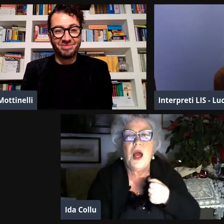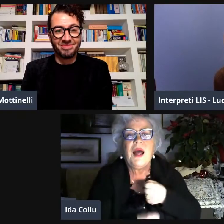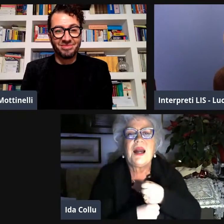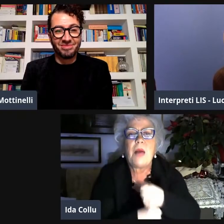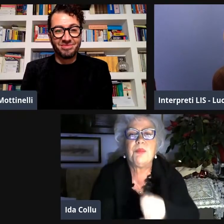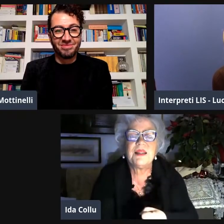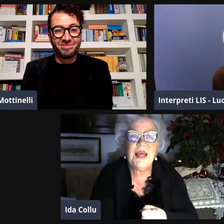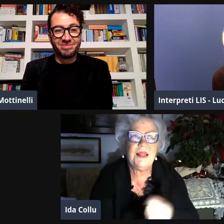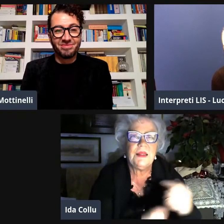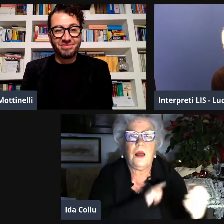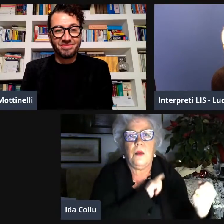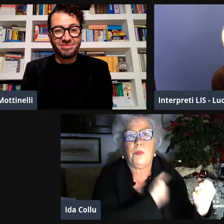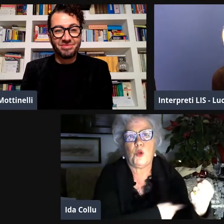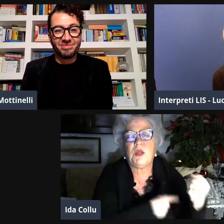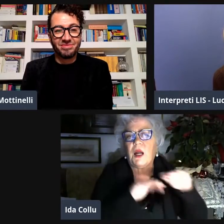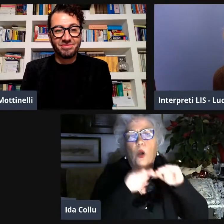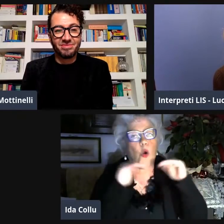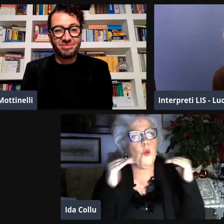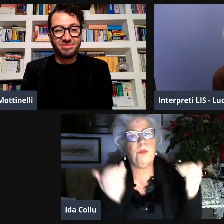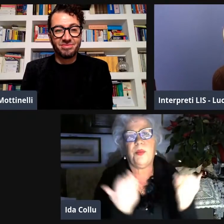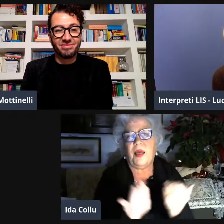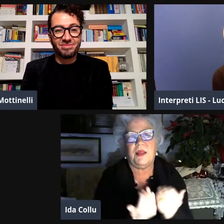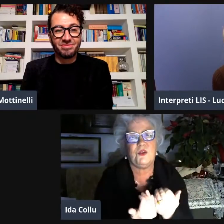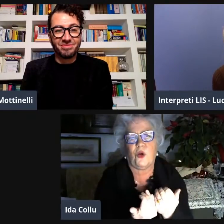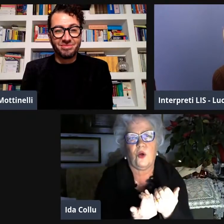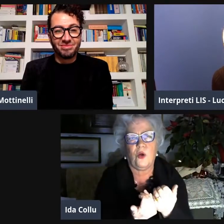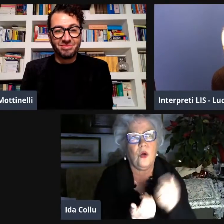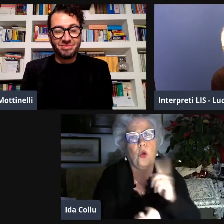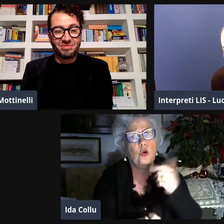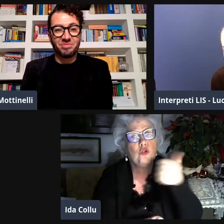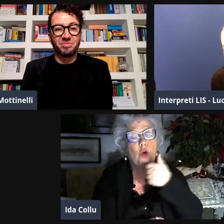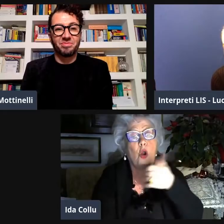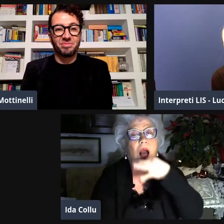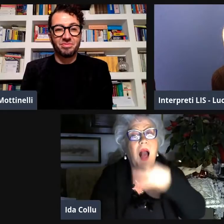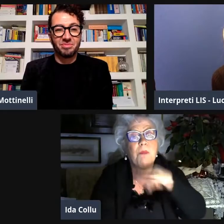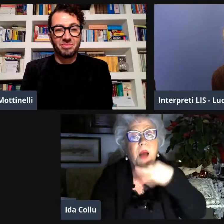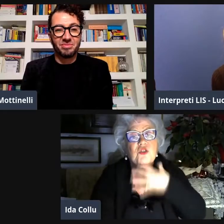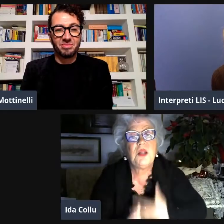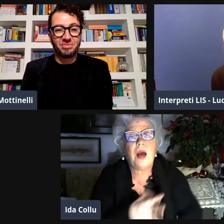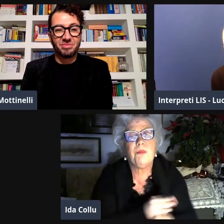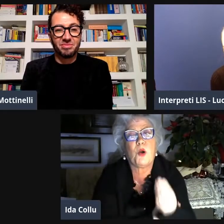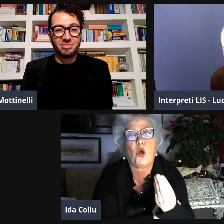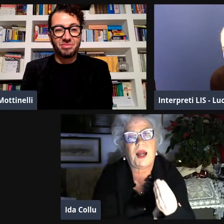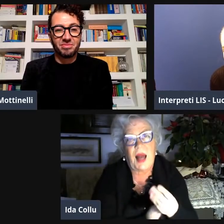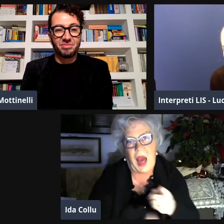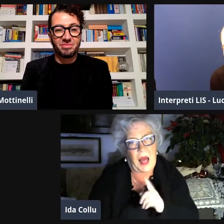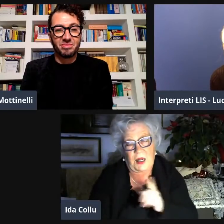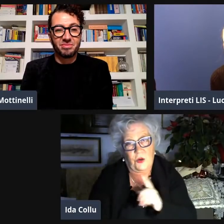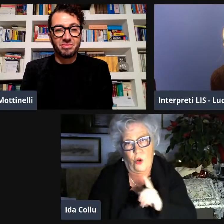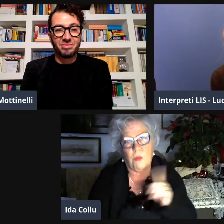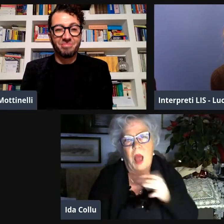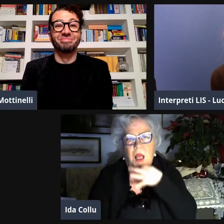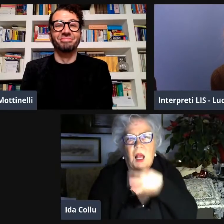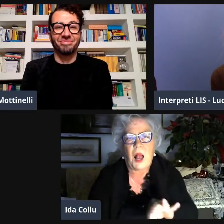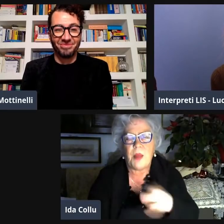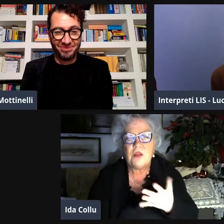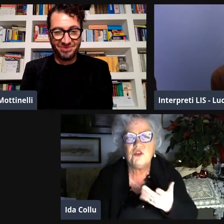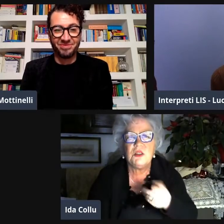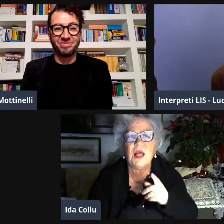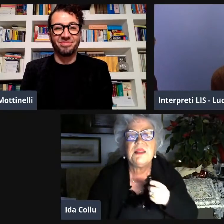quindi sì io vorrei che ci fossero delle donne rappresentanti al potere però